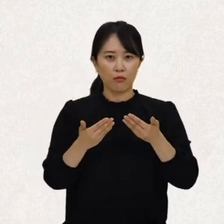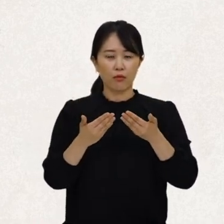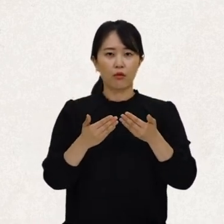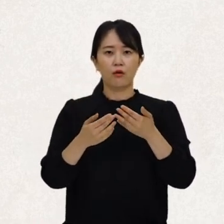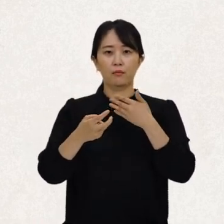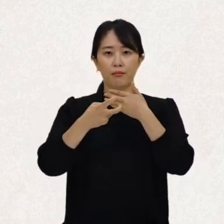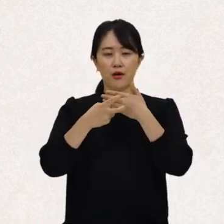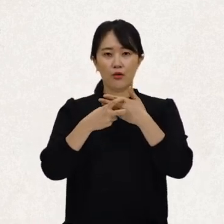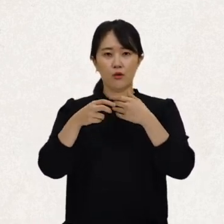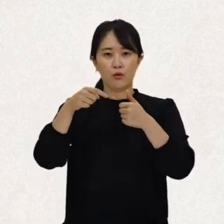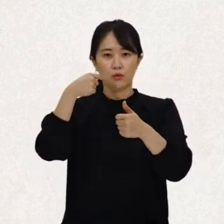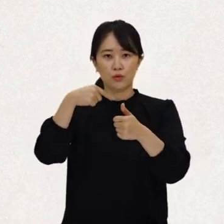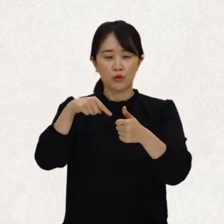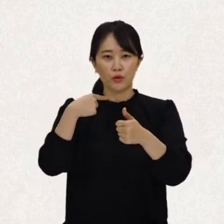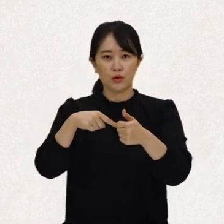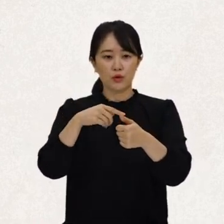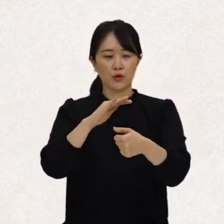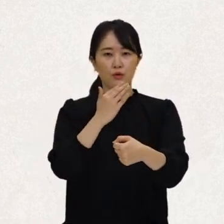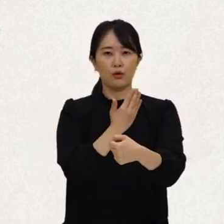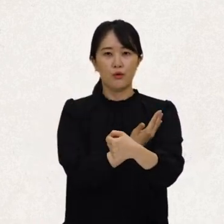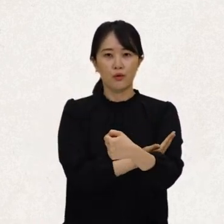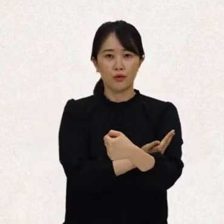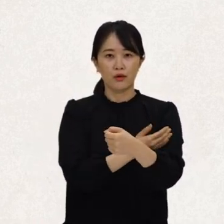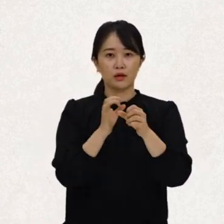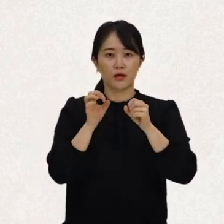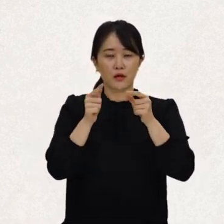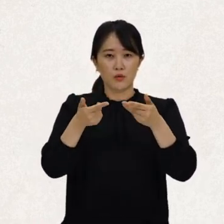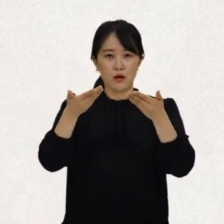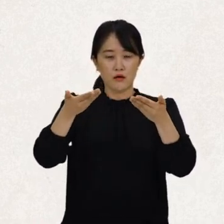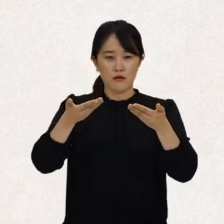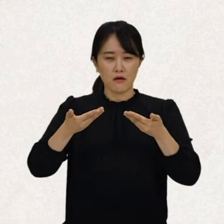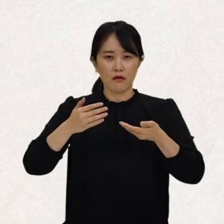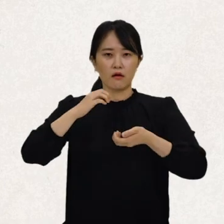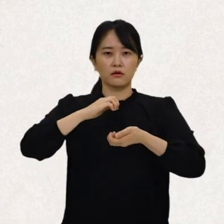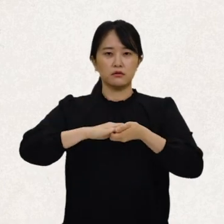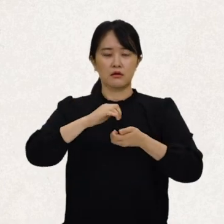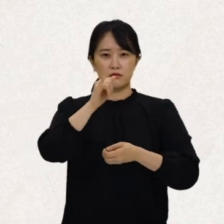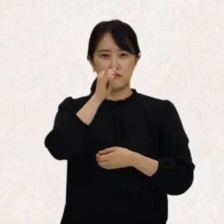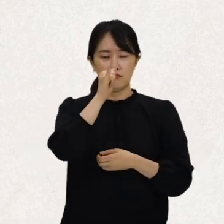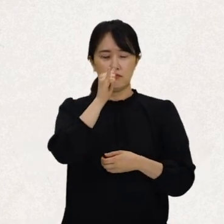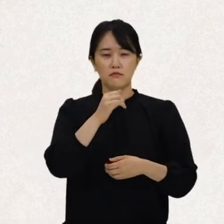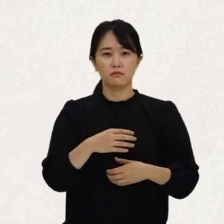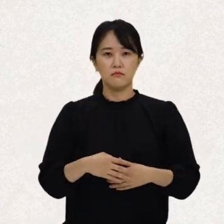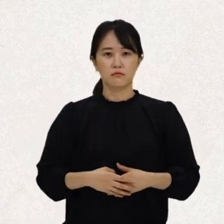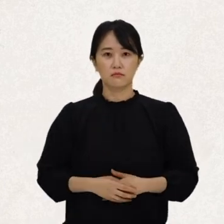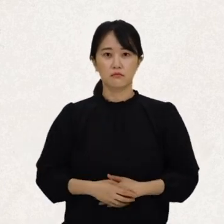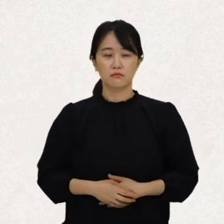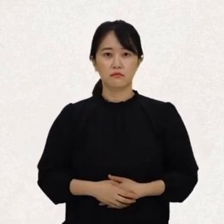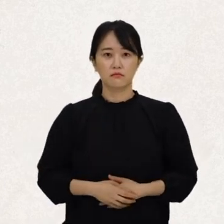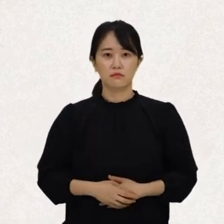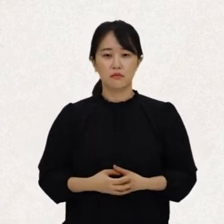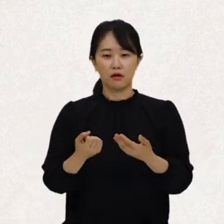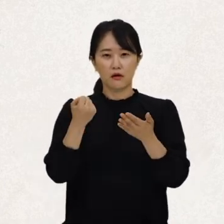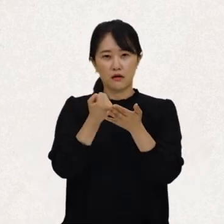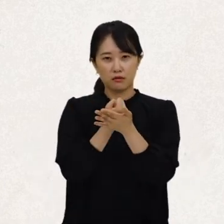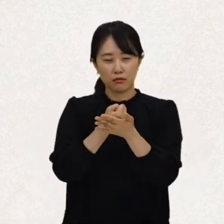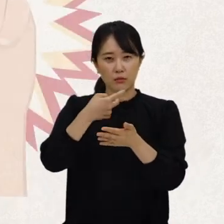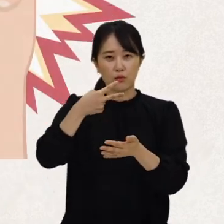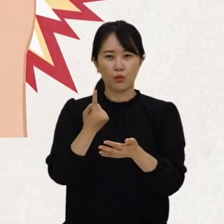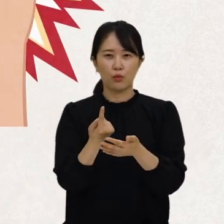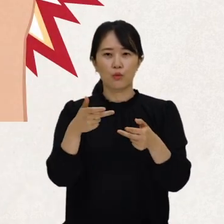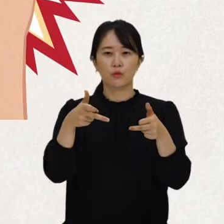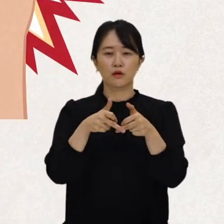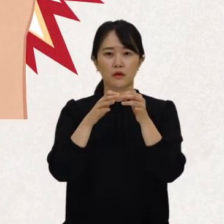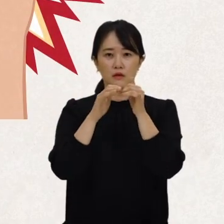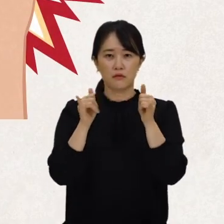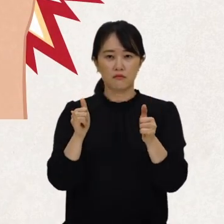교육 등에서 권리를 향유하거나 기회를 제공받는데 제약을 받기도 했죠. 안타깝게도 장애인